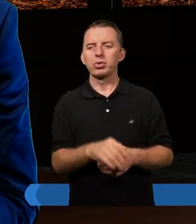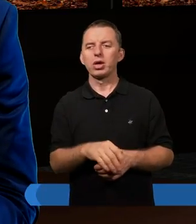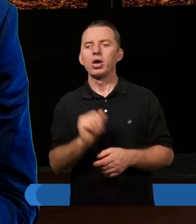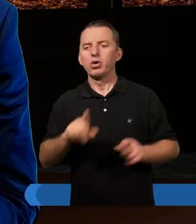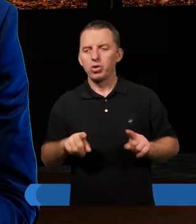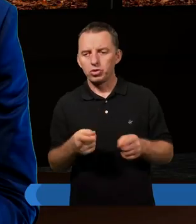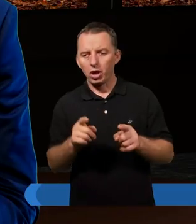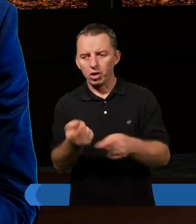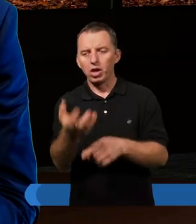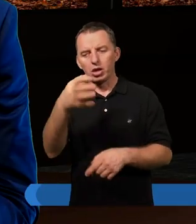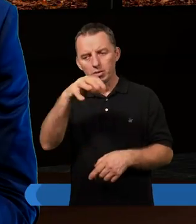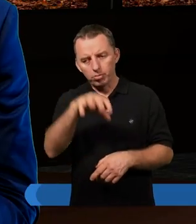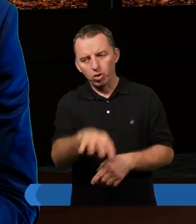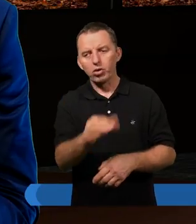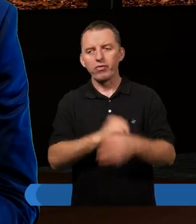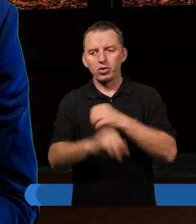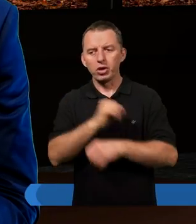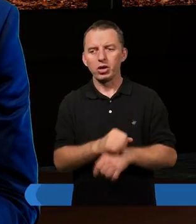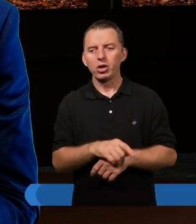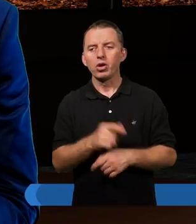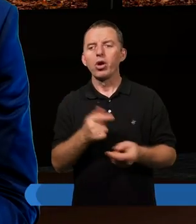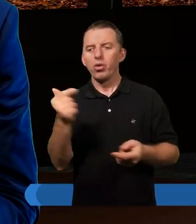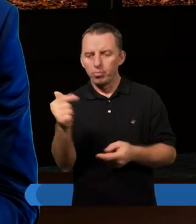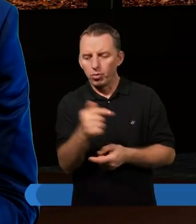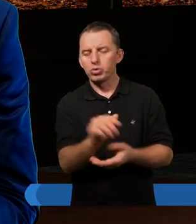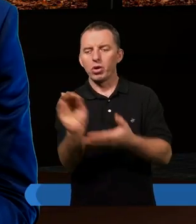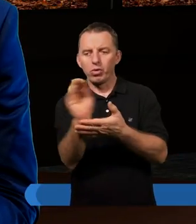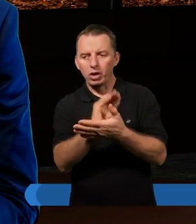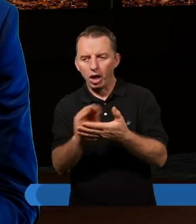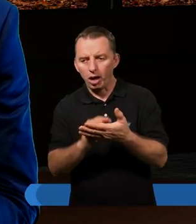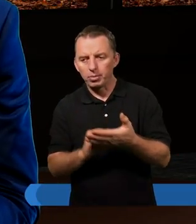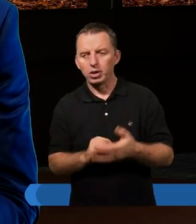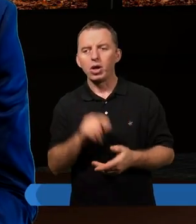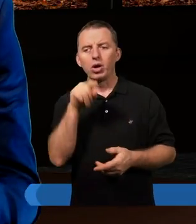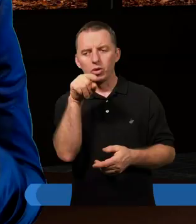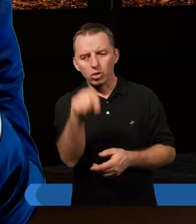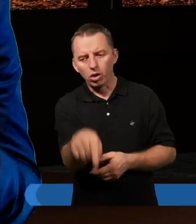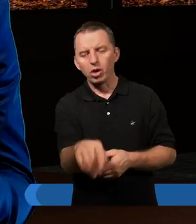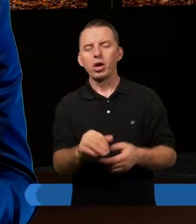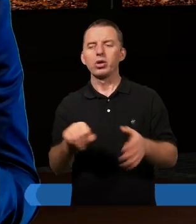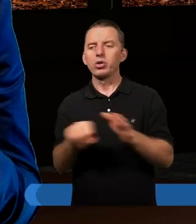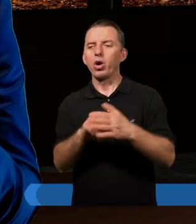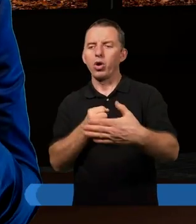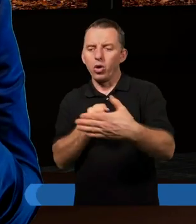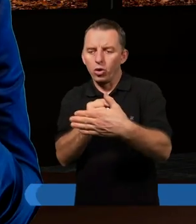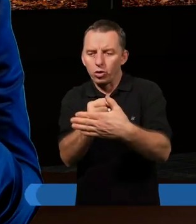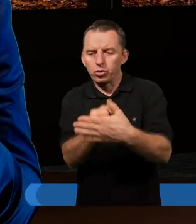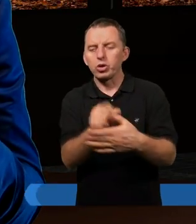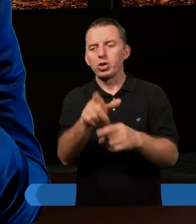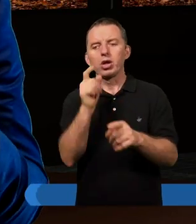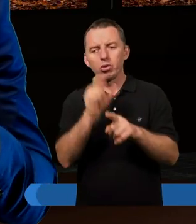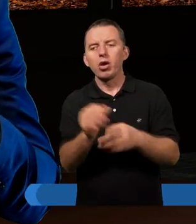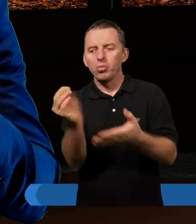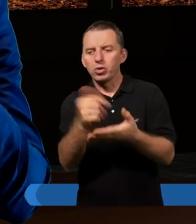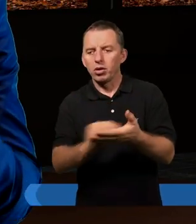i co się dzieje w zborze w Rzymie, to stwierdził, że musi napisać, dlatego że to wiedział, że kiedyś do nich to dotrze, że musi